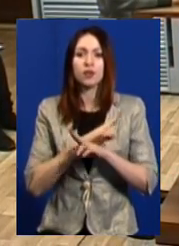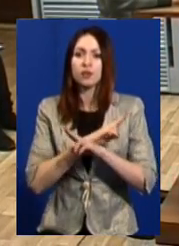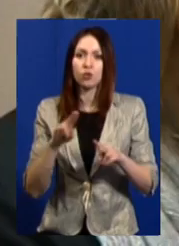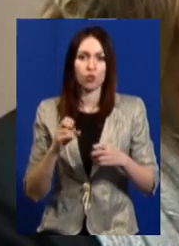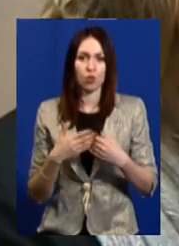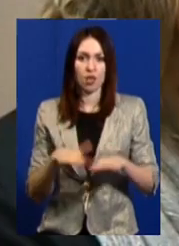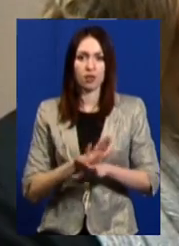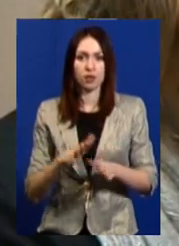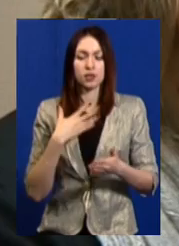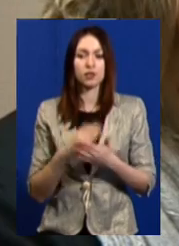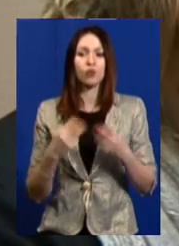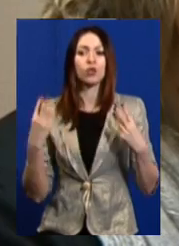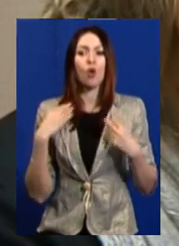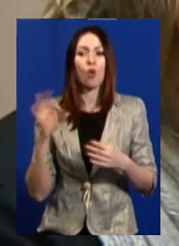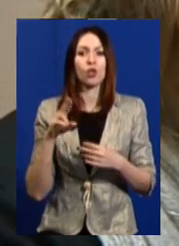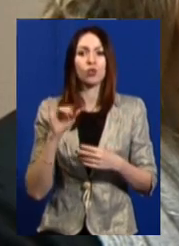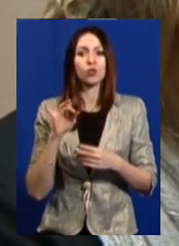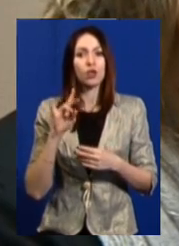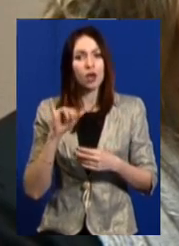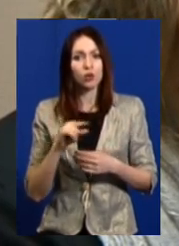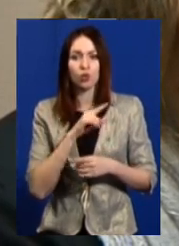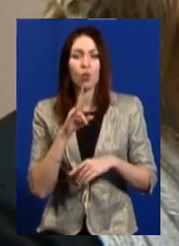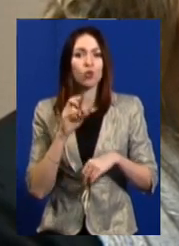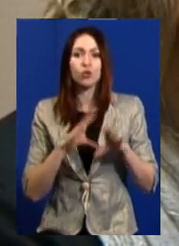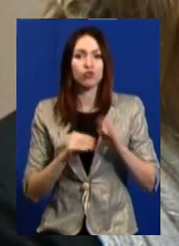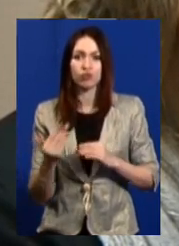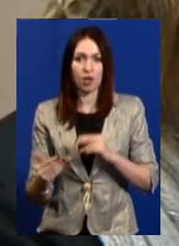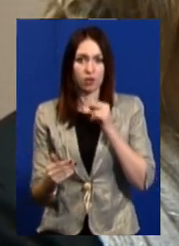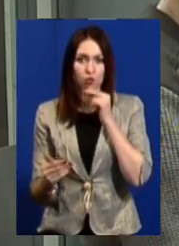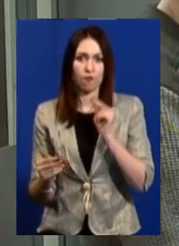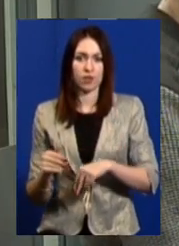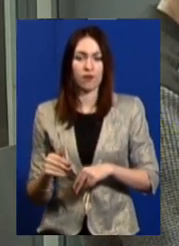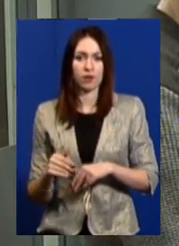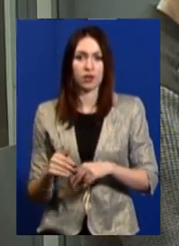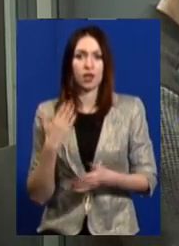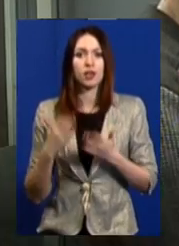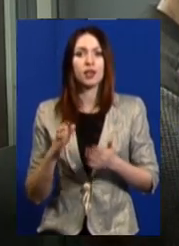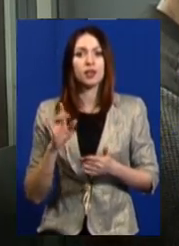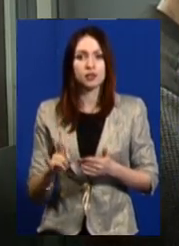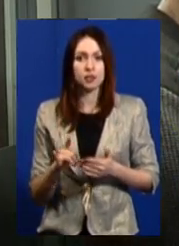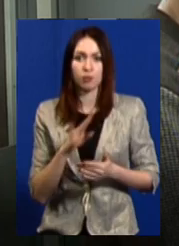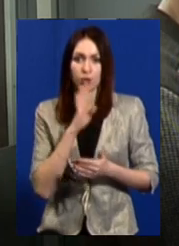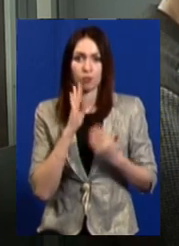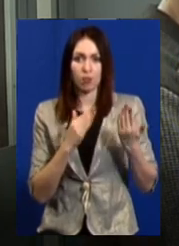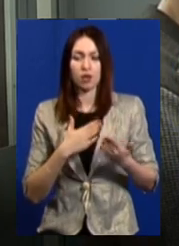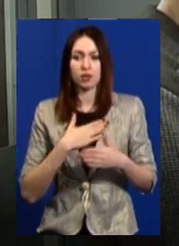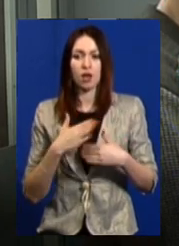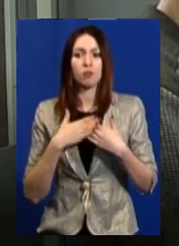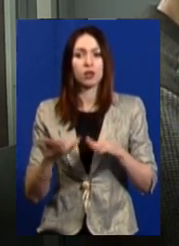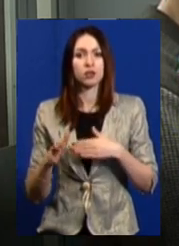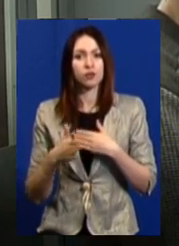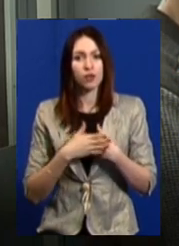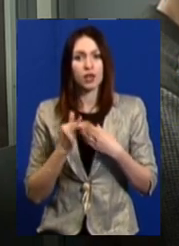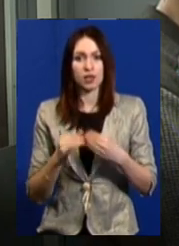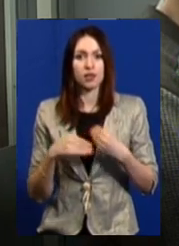відчинив. Свою начальницю Олену Таркіну Лук'янчук винною не вважає. Якби мати нам відчинила двері і надала доступ